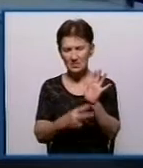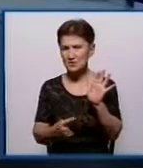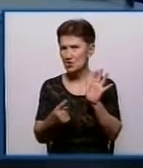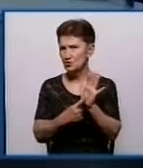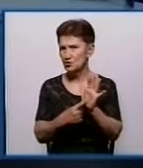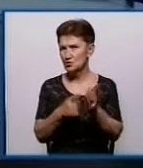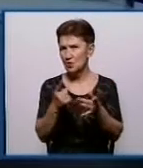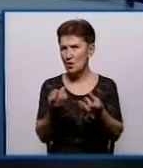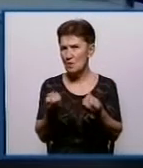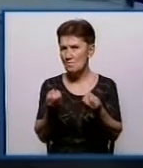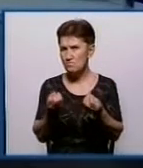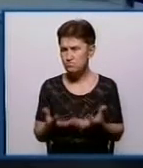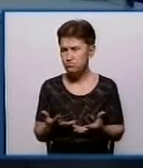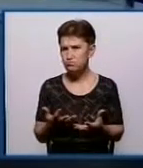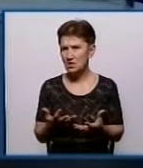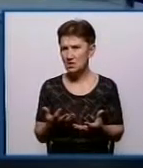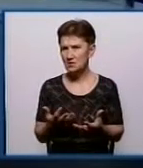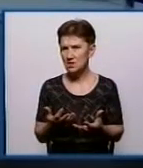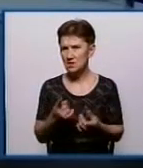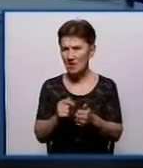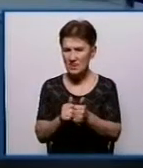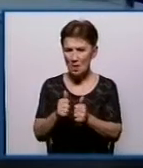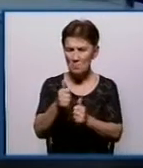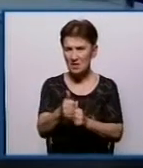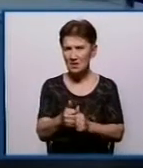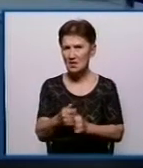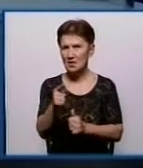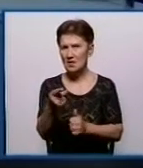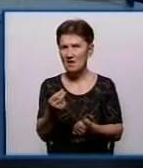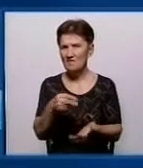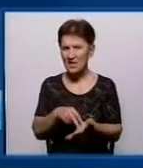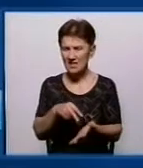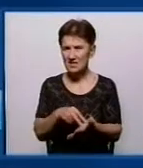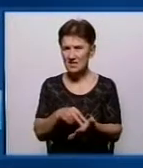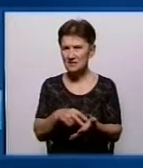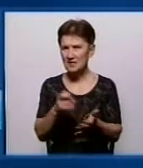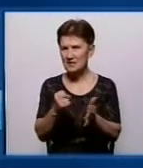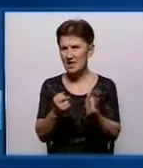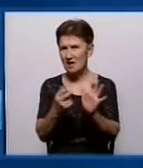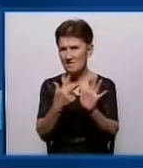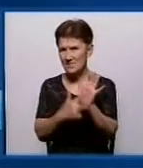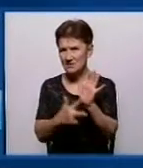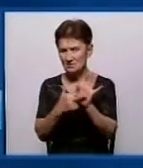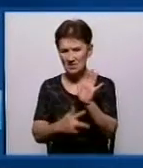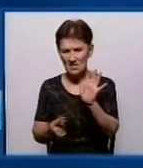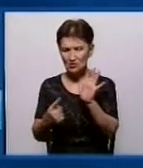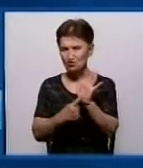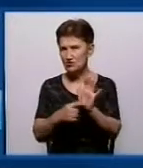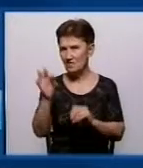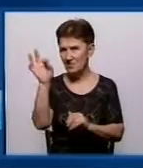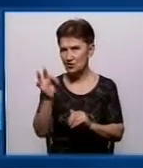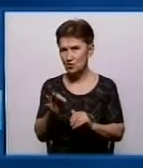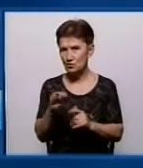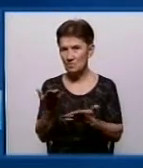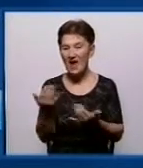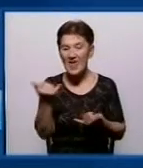з питань, просто ви трошки наперед забігли, вартість реагентів зросла на 86%? Так. Як